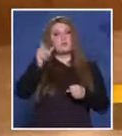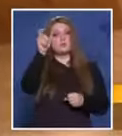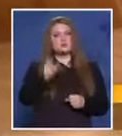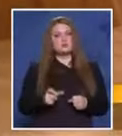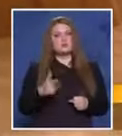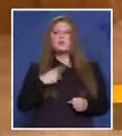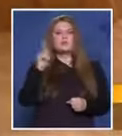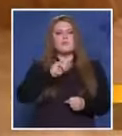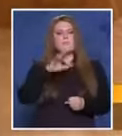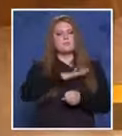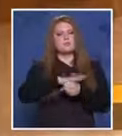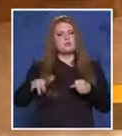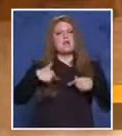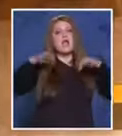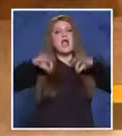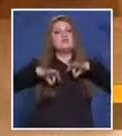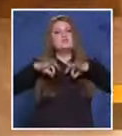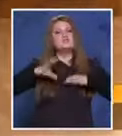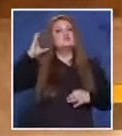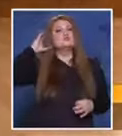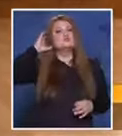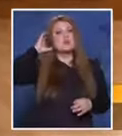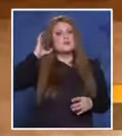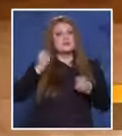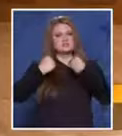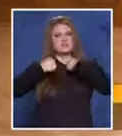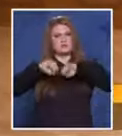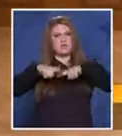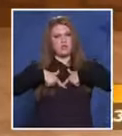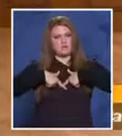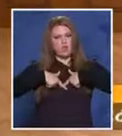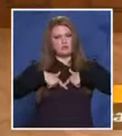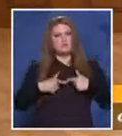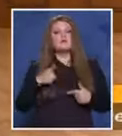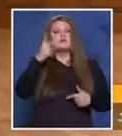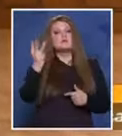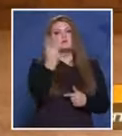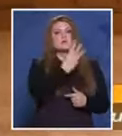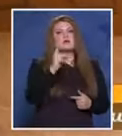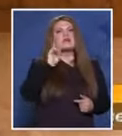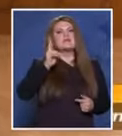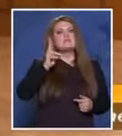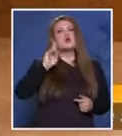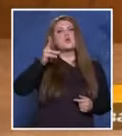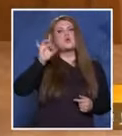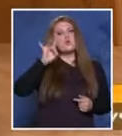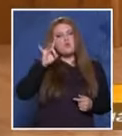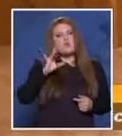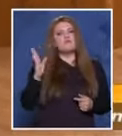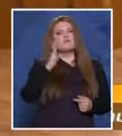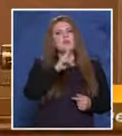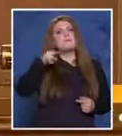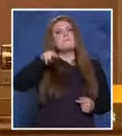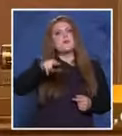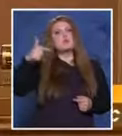изречно пълномощ. Добре. бях качеството на служебен защитник. На служебен защитник на тримата подсадими. Красимир Крумов, Никифоров, Петко